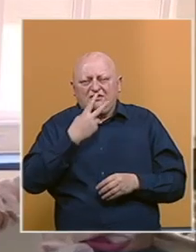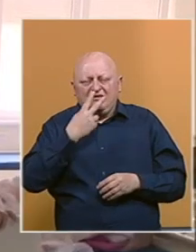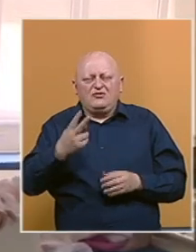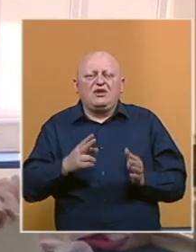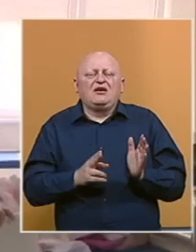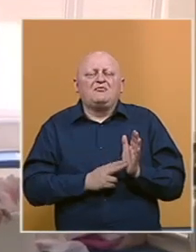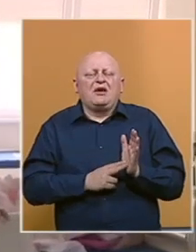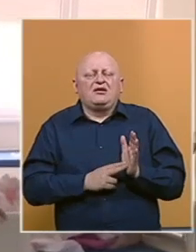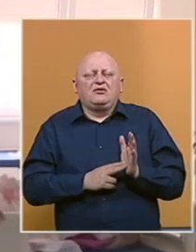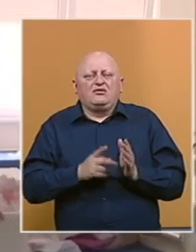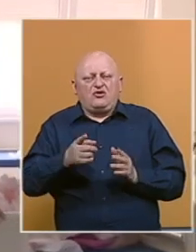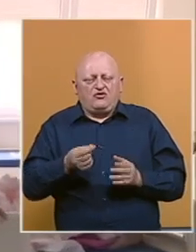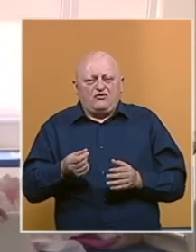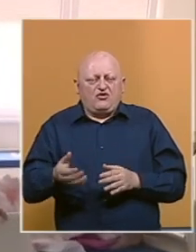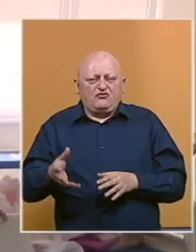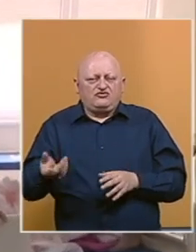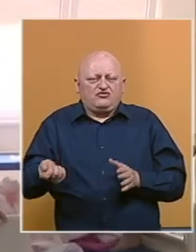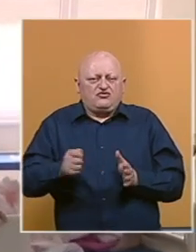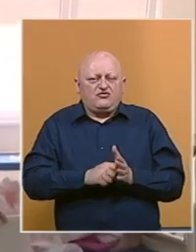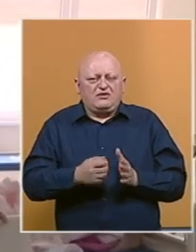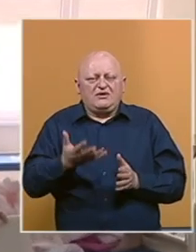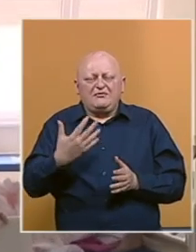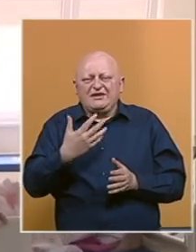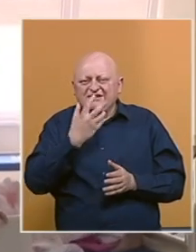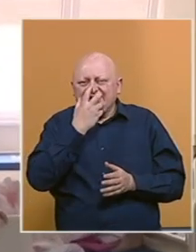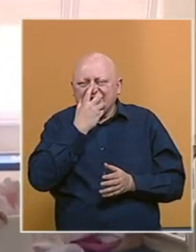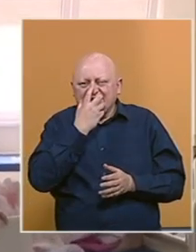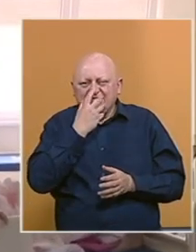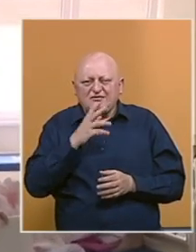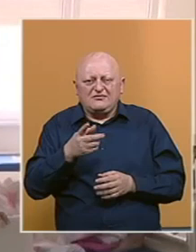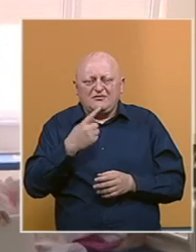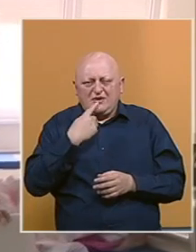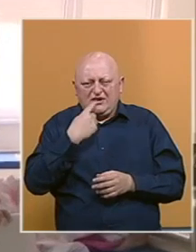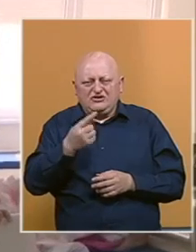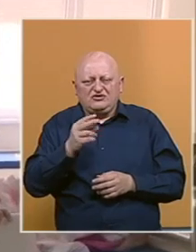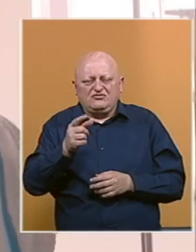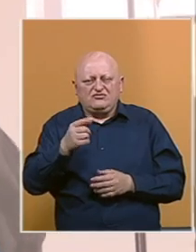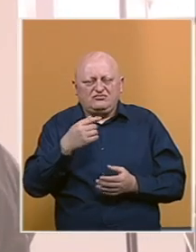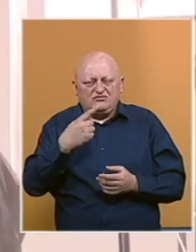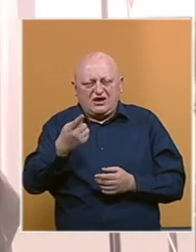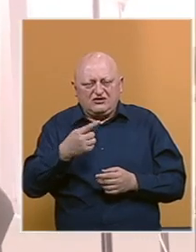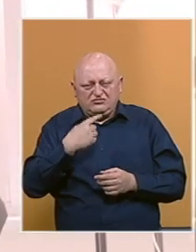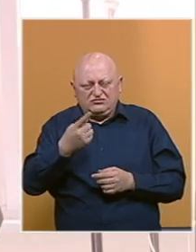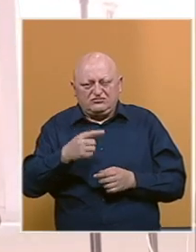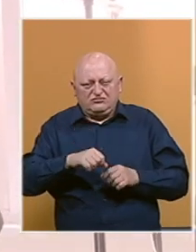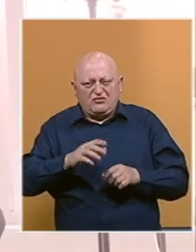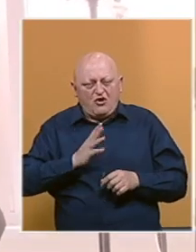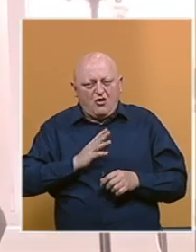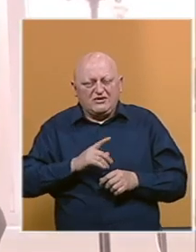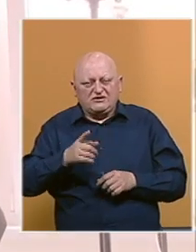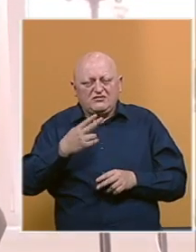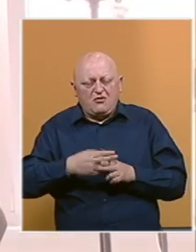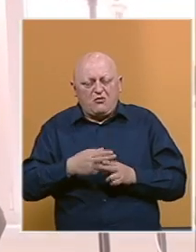miliona maraka, a od ovog novca kupljeno je 50 respiratora. Prema Ristićevim riječima tvrdnje da su ovi respiratori opasni po